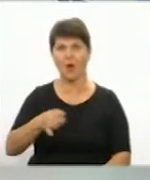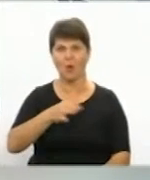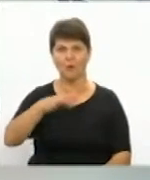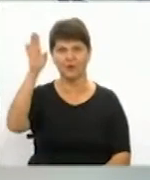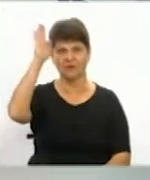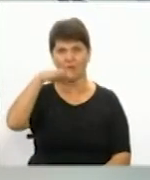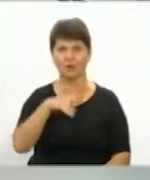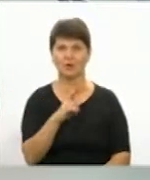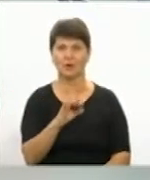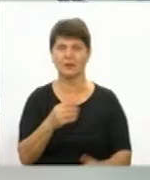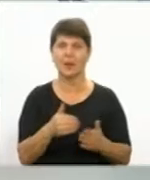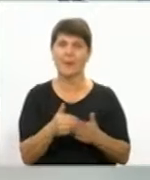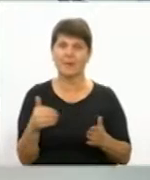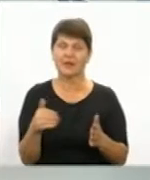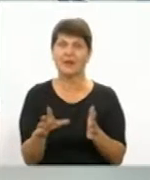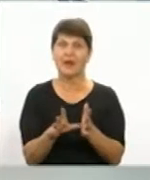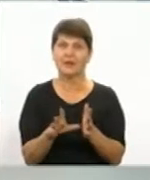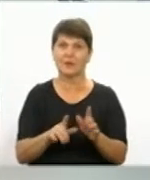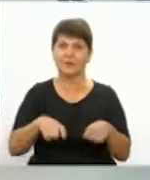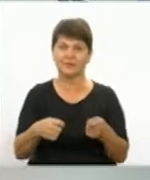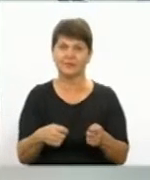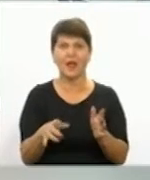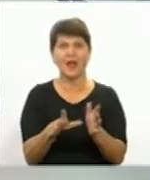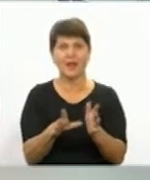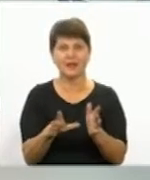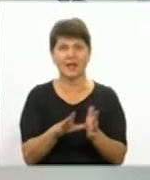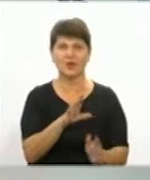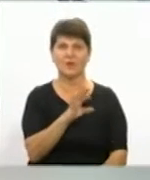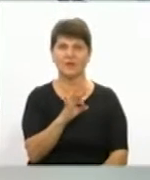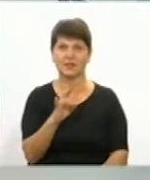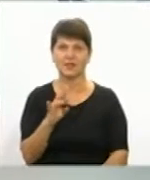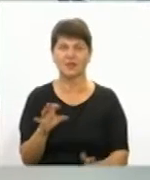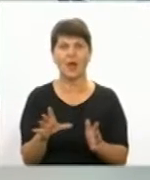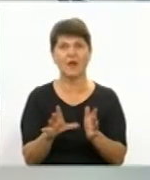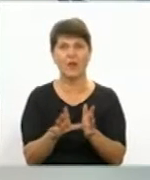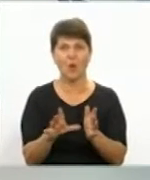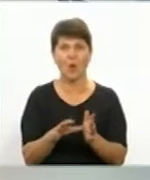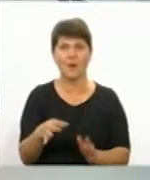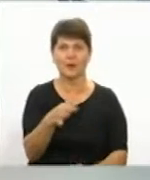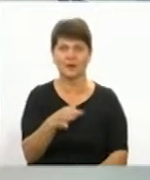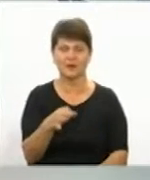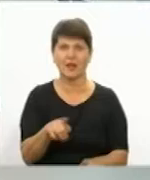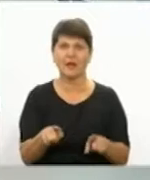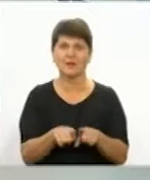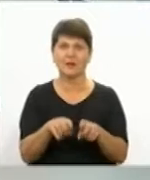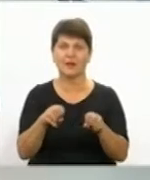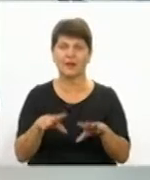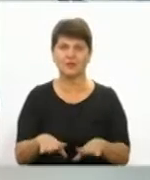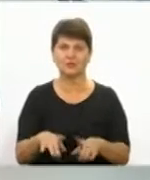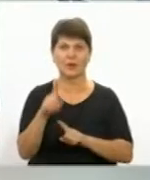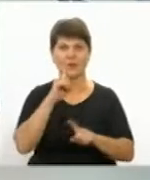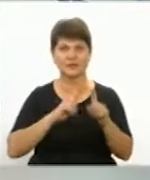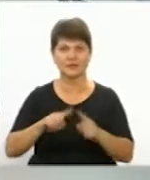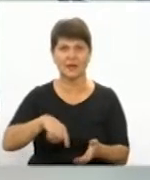енергопостачальними компаніями «Енервінниця» та «Обленерго». Таке рішення ухвалили депутати на сесії міськради.